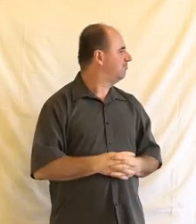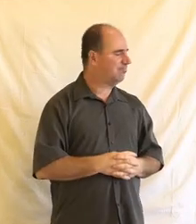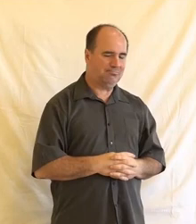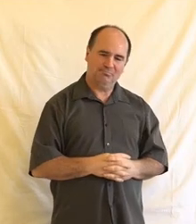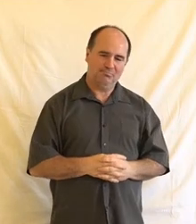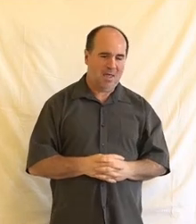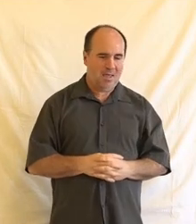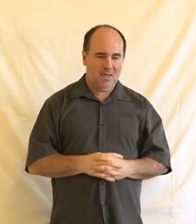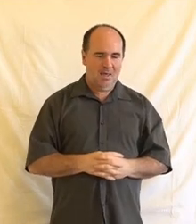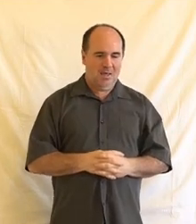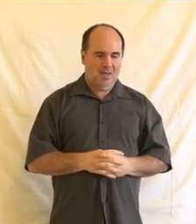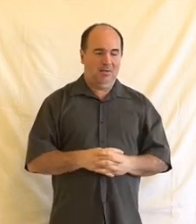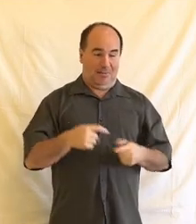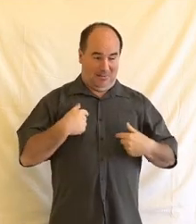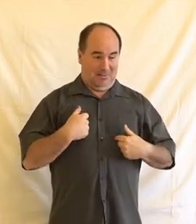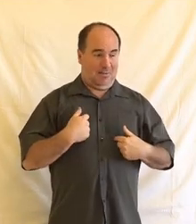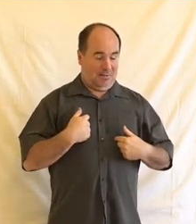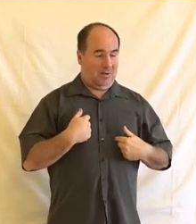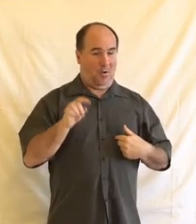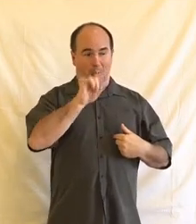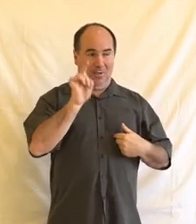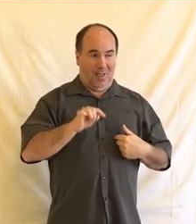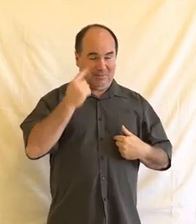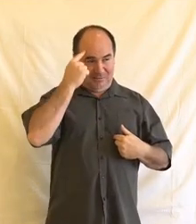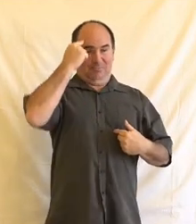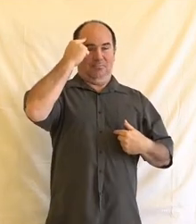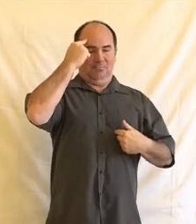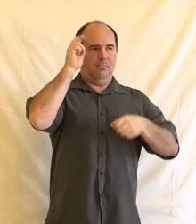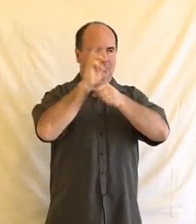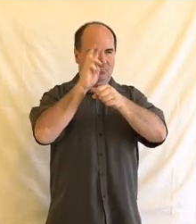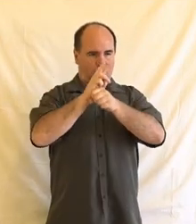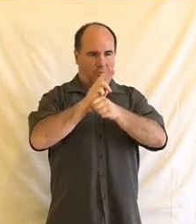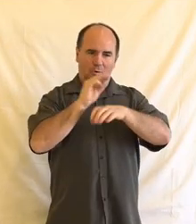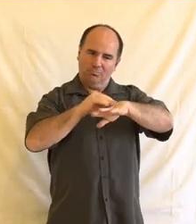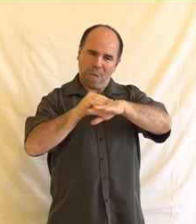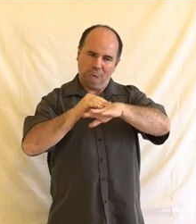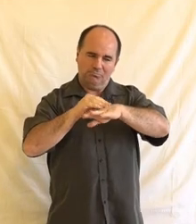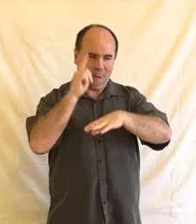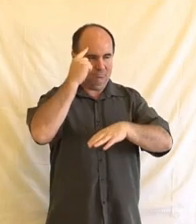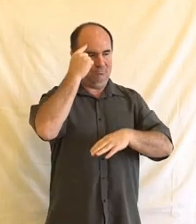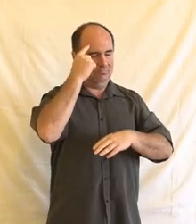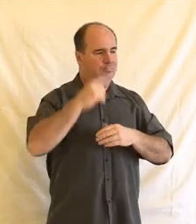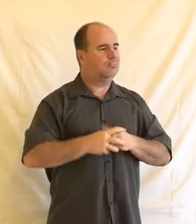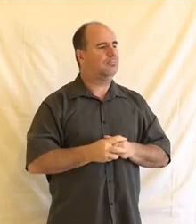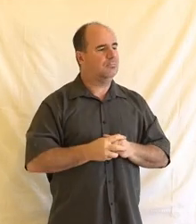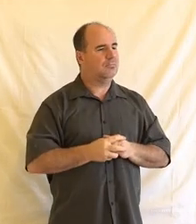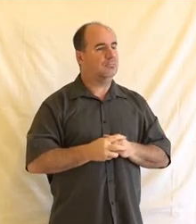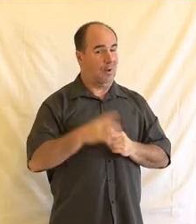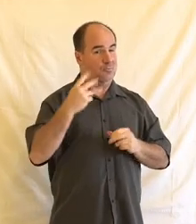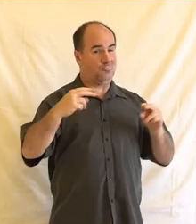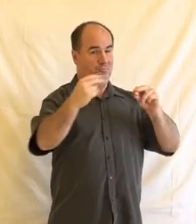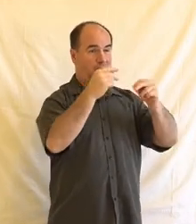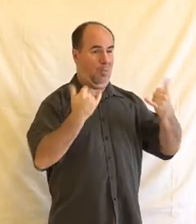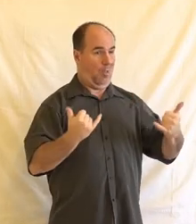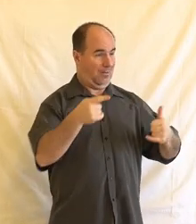se domníváme, že by bylo vhodné mít mína paměti, tak ono vyplývá samozřejmě z toho, co už tady zaznělo v